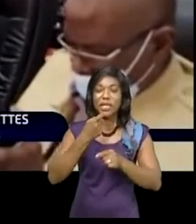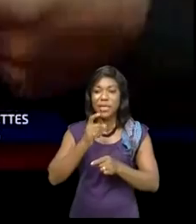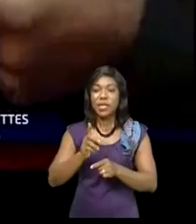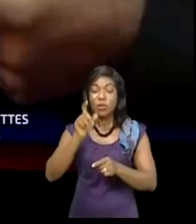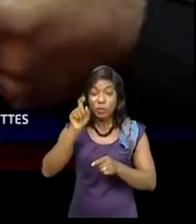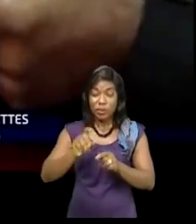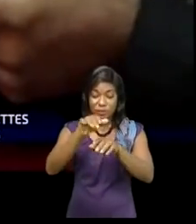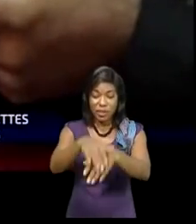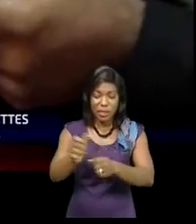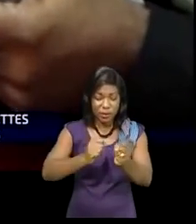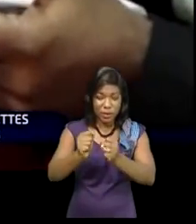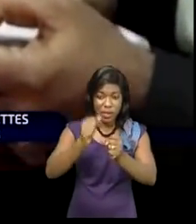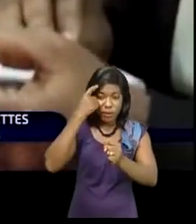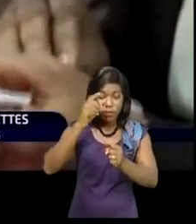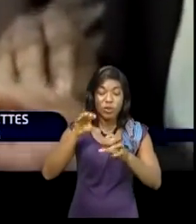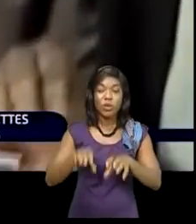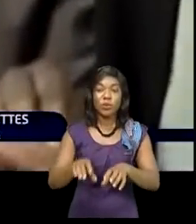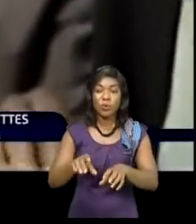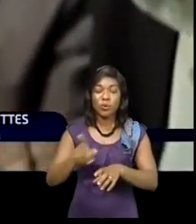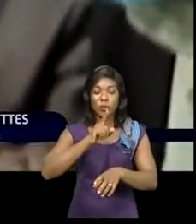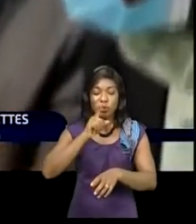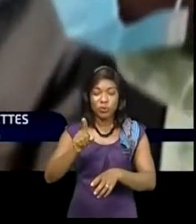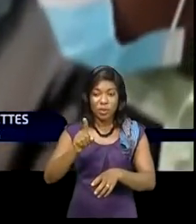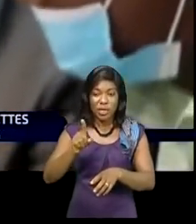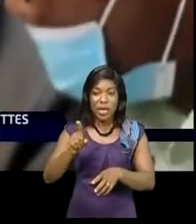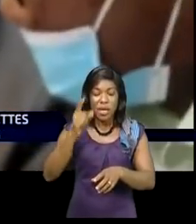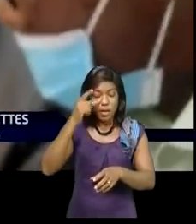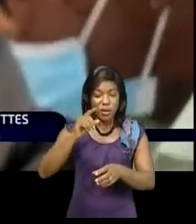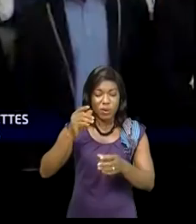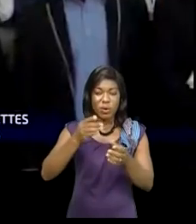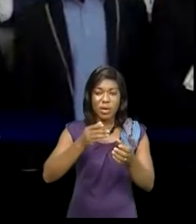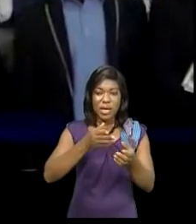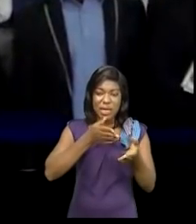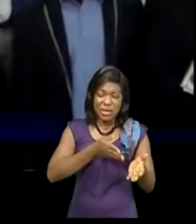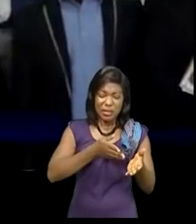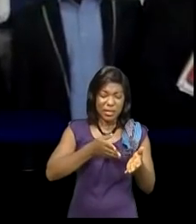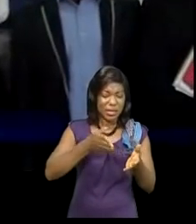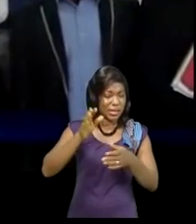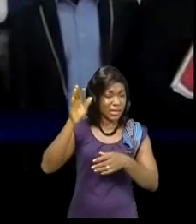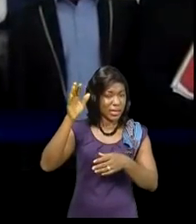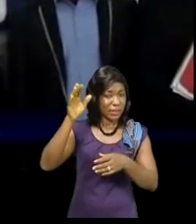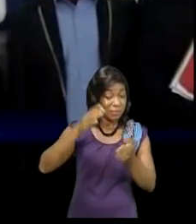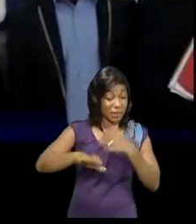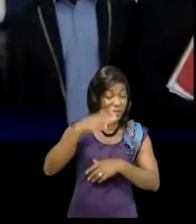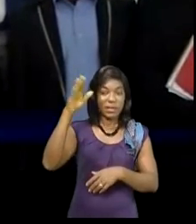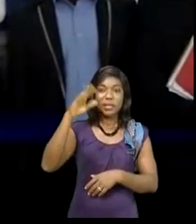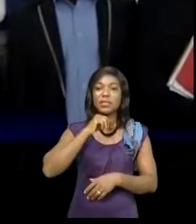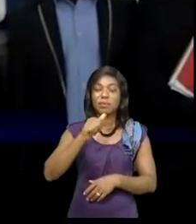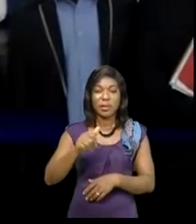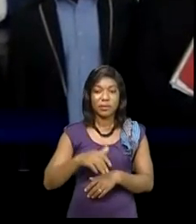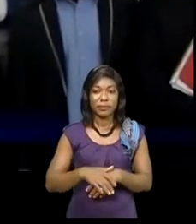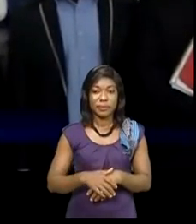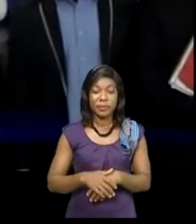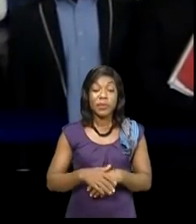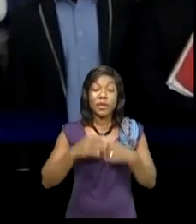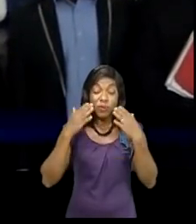impliqués dans cette bataille pour que la RDC soit de moins en moins dépendant de l'étranger. L'entretien a été bien passé